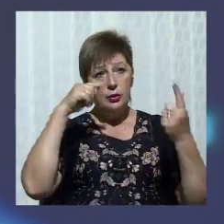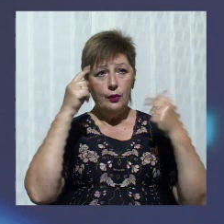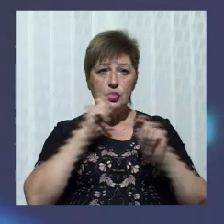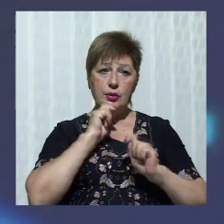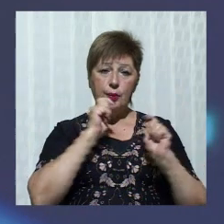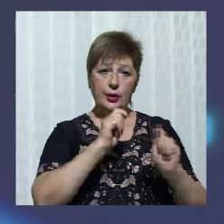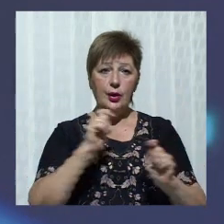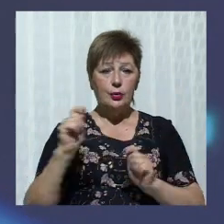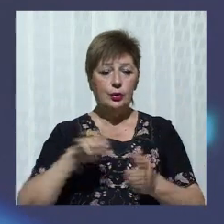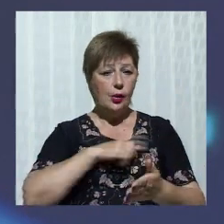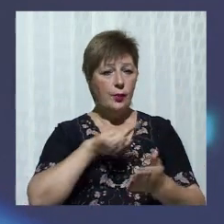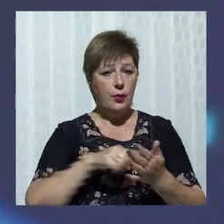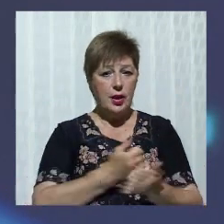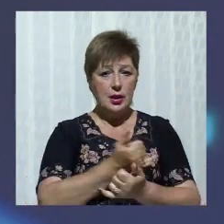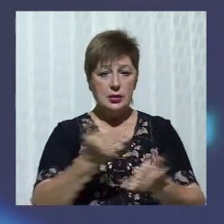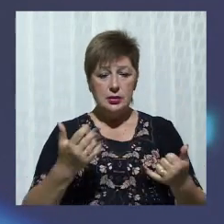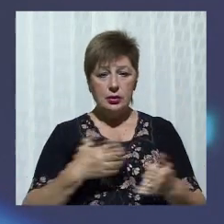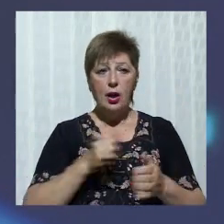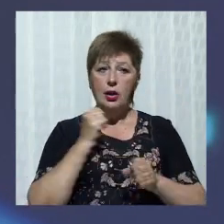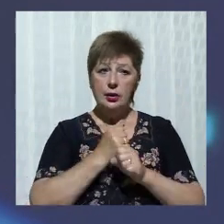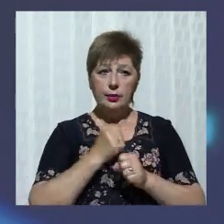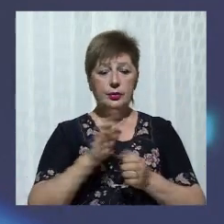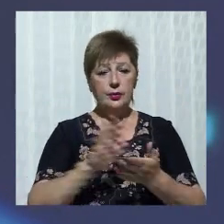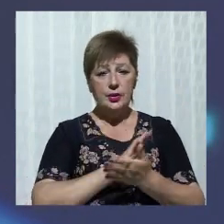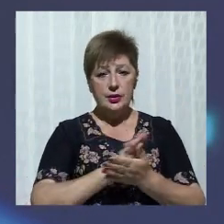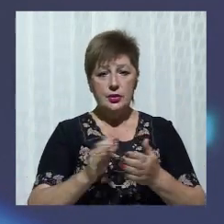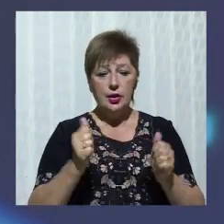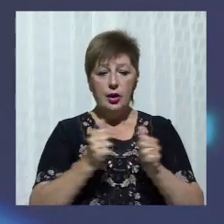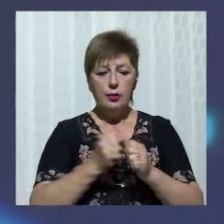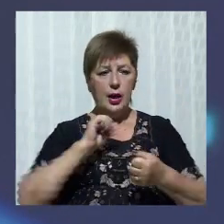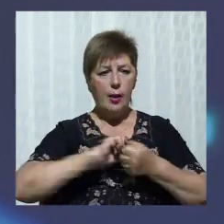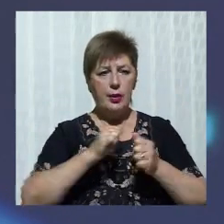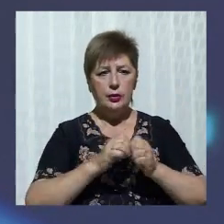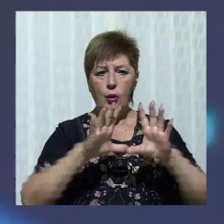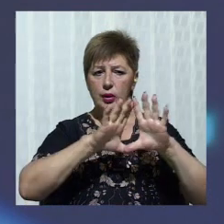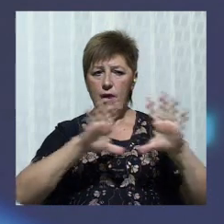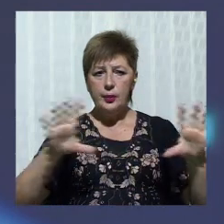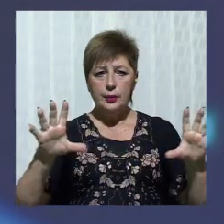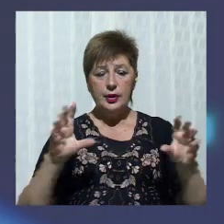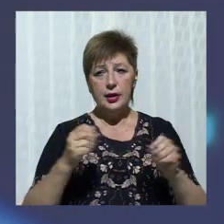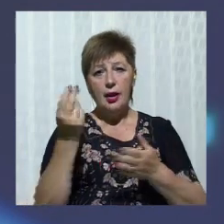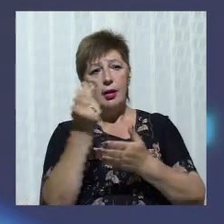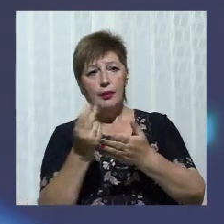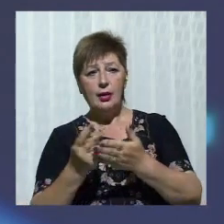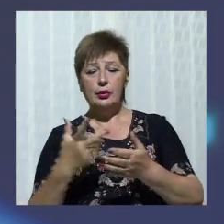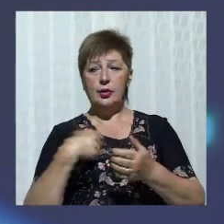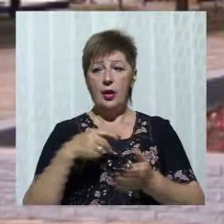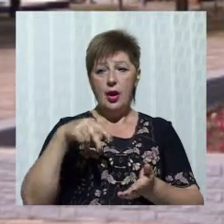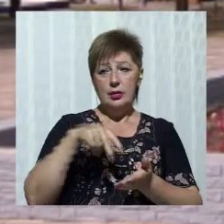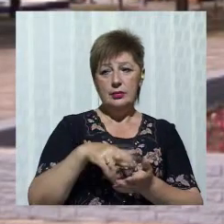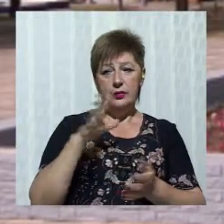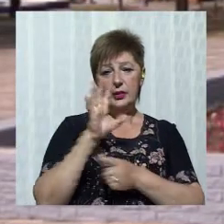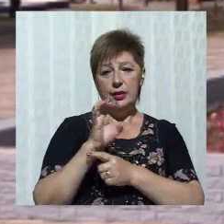тому працюють безкоштовно. Біля розмальованих бетонних плит, на яких зображені малюнки, фотографуються містяни. Перший мурал